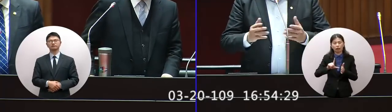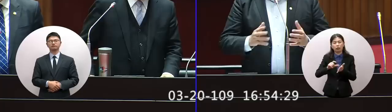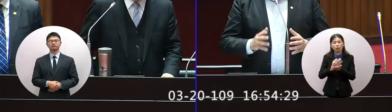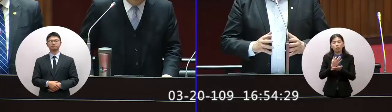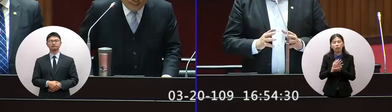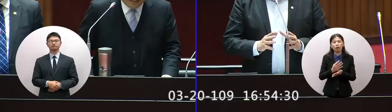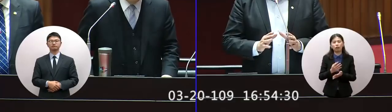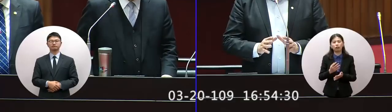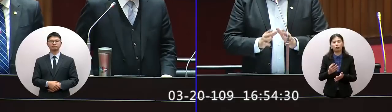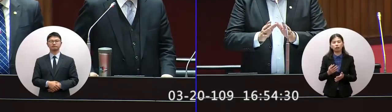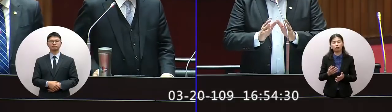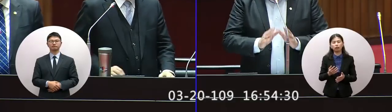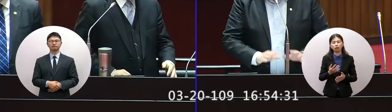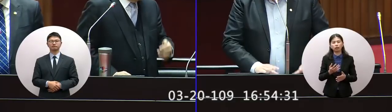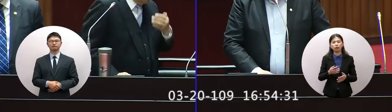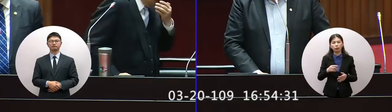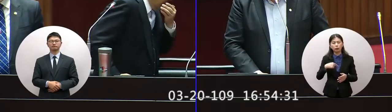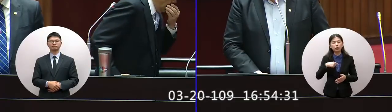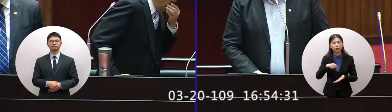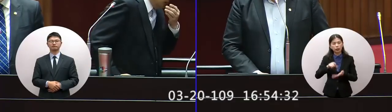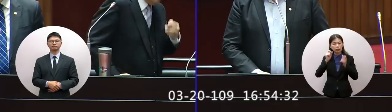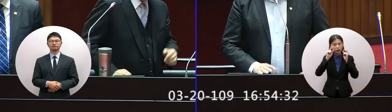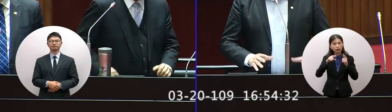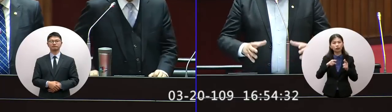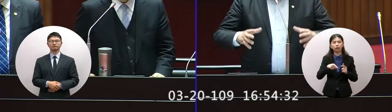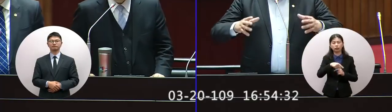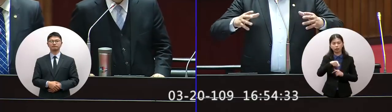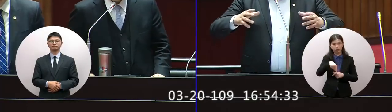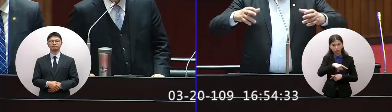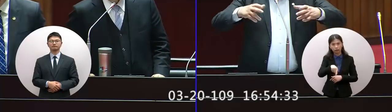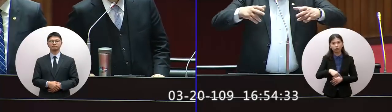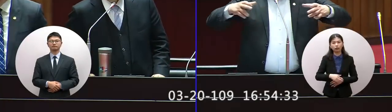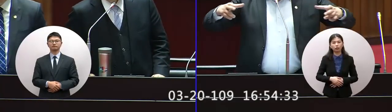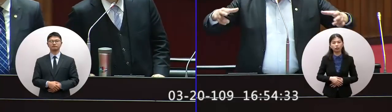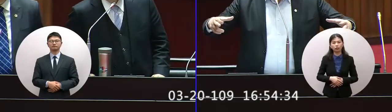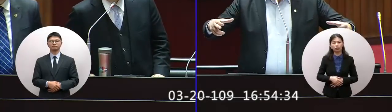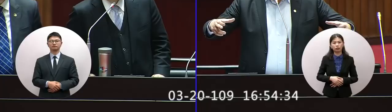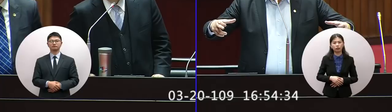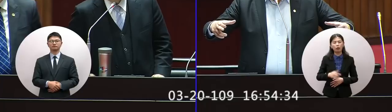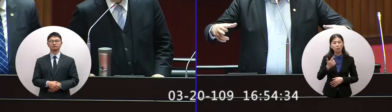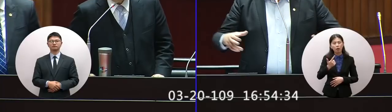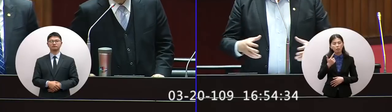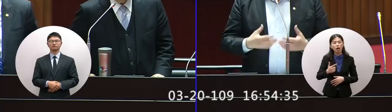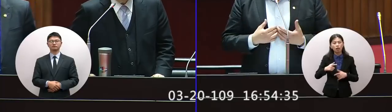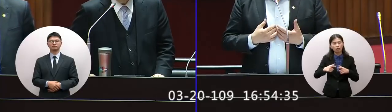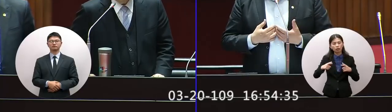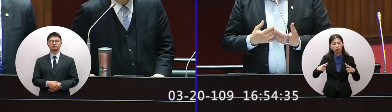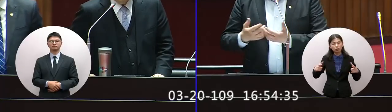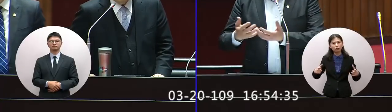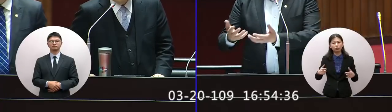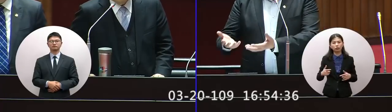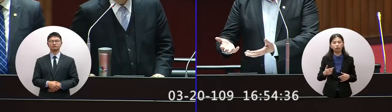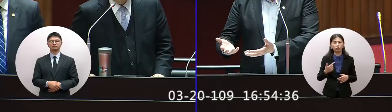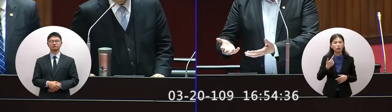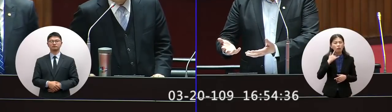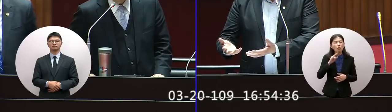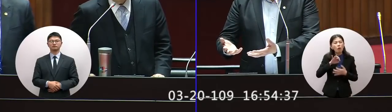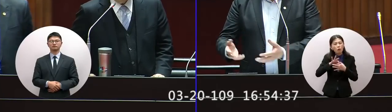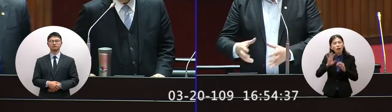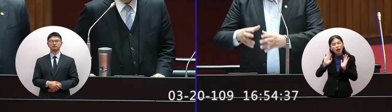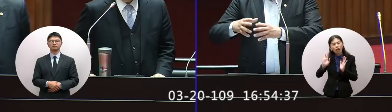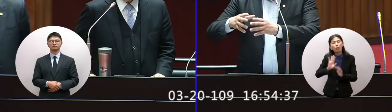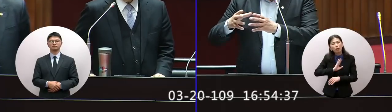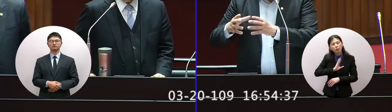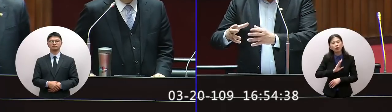管理真不好意思我就沒辦法給你講那麼多我提醒市長這邊可以有層次的白毛總是最關心小孩